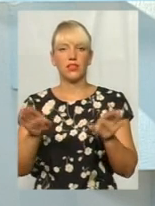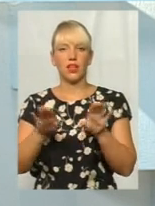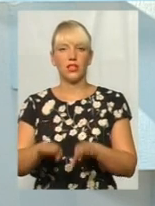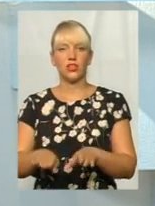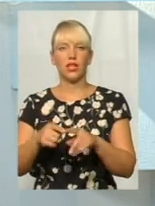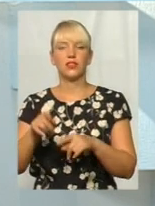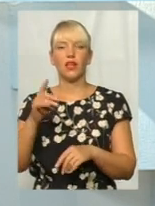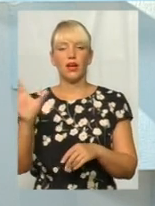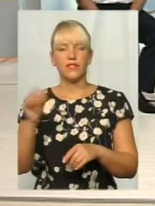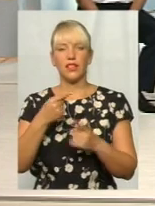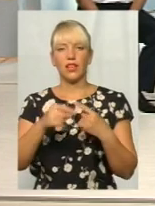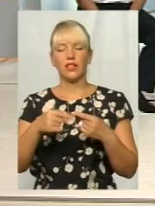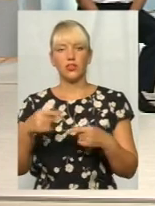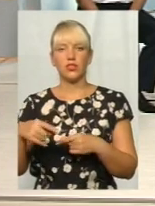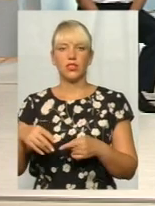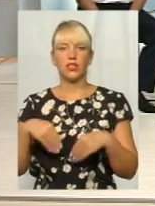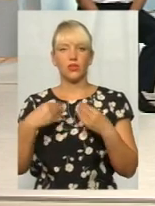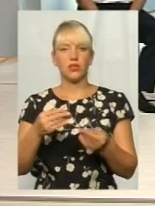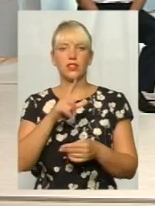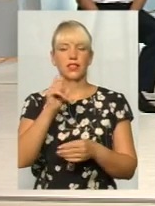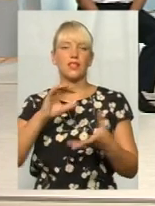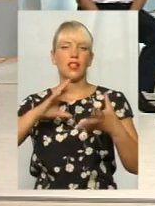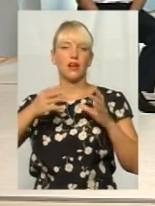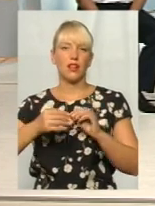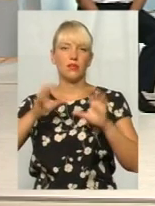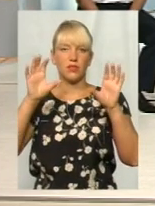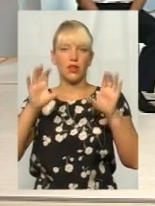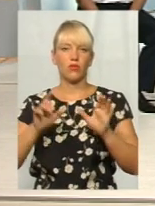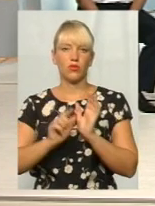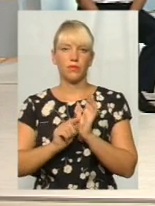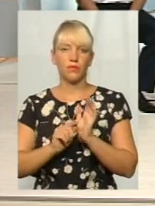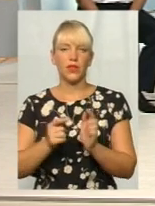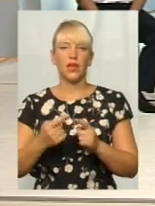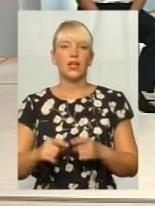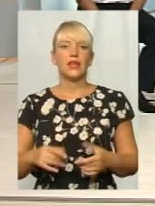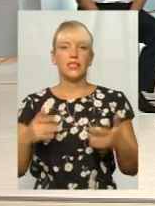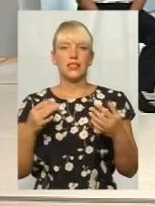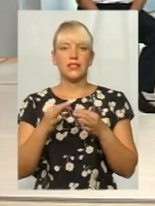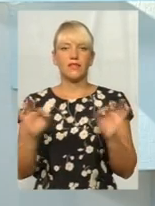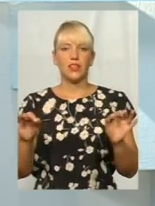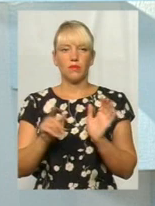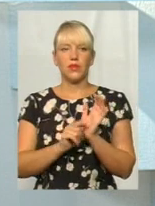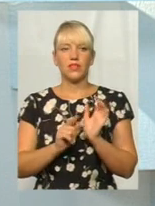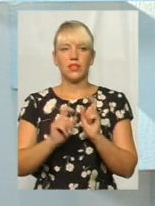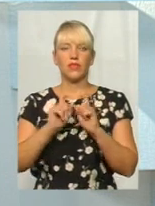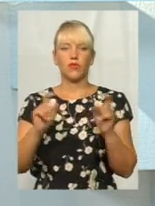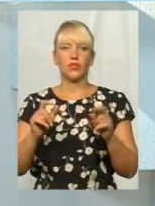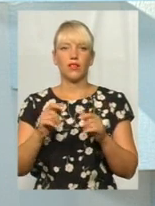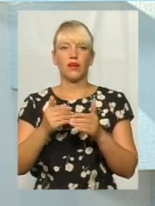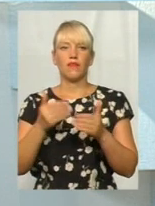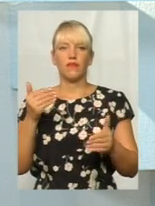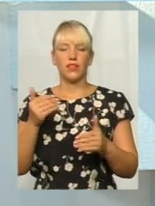категорії призначаються за загальним законом. Звільнення пенсійного фонду від невластивних йому видатків.